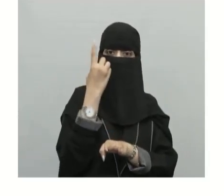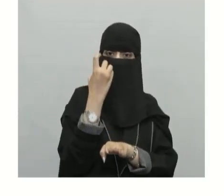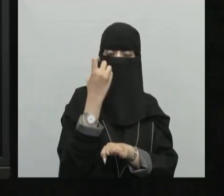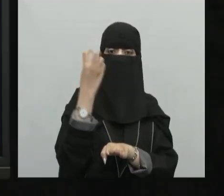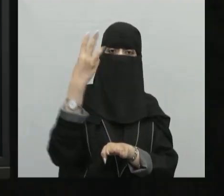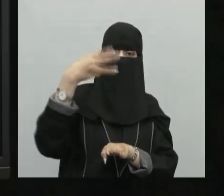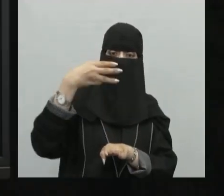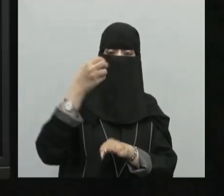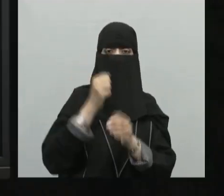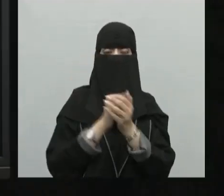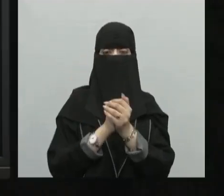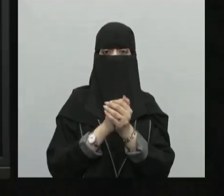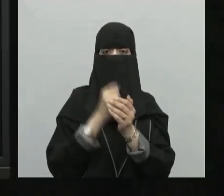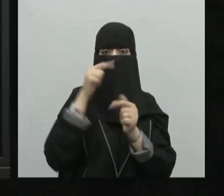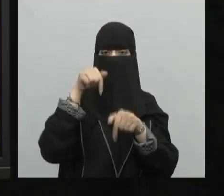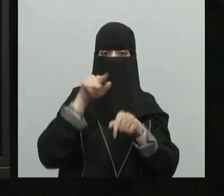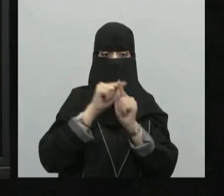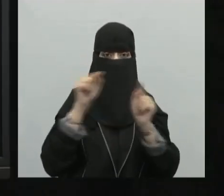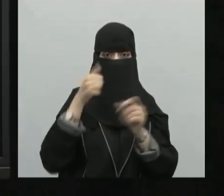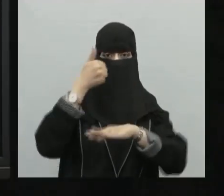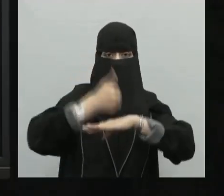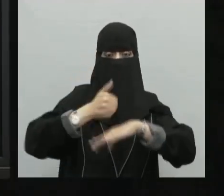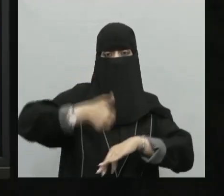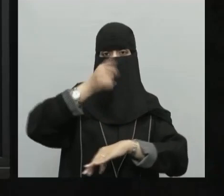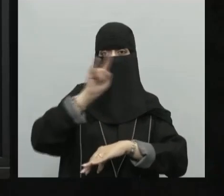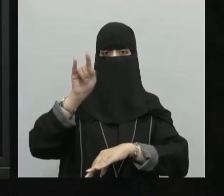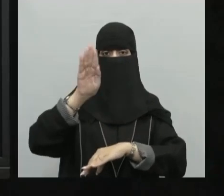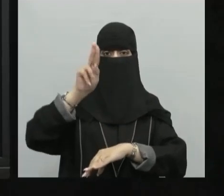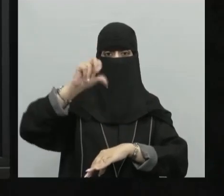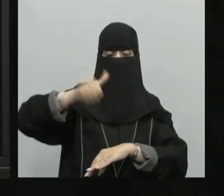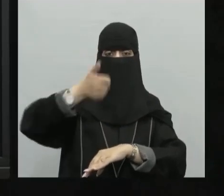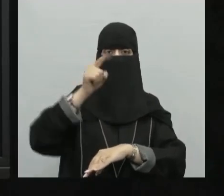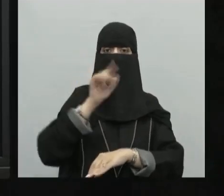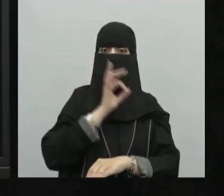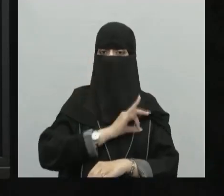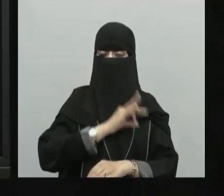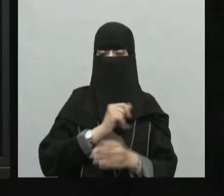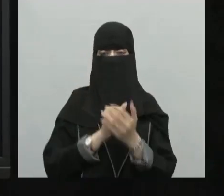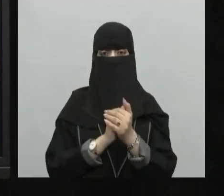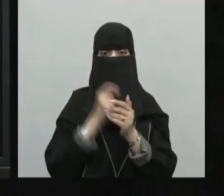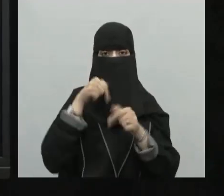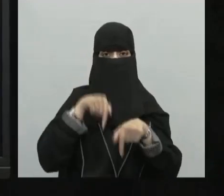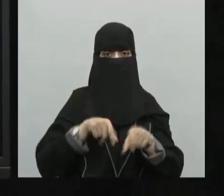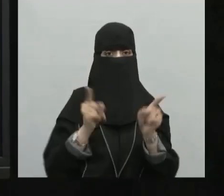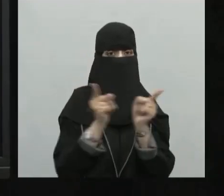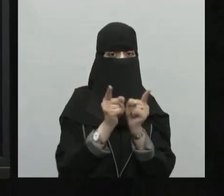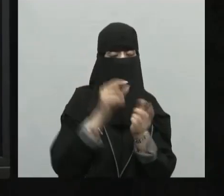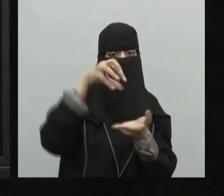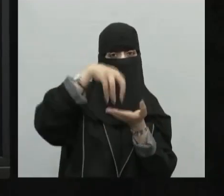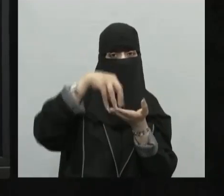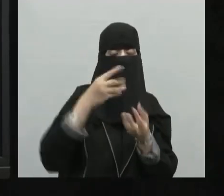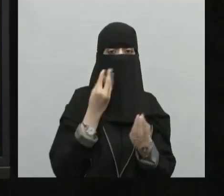خطها الرئيسي خط الاستواء الفوائد أيضا ابناء وبناء الطلاب أنها تحديد المواقع